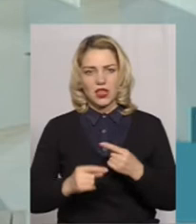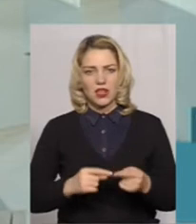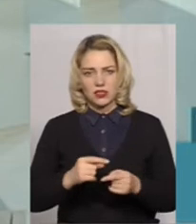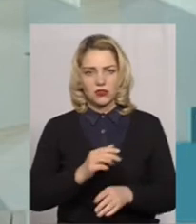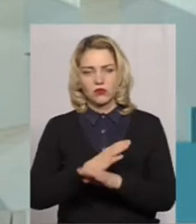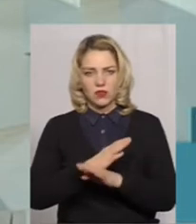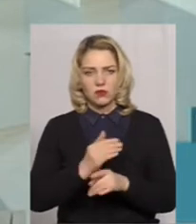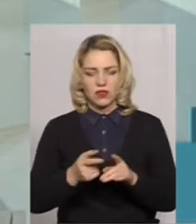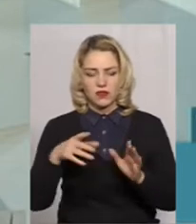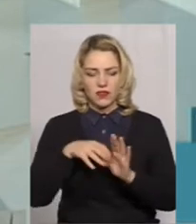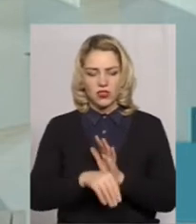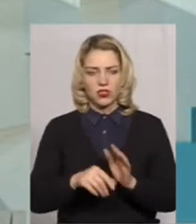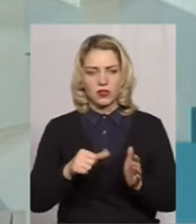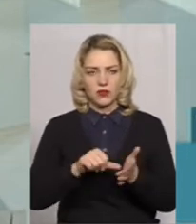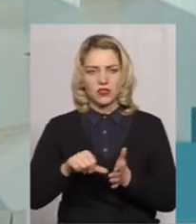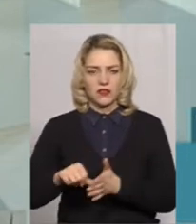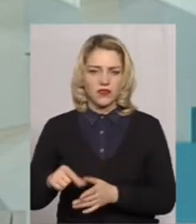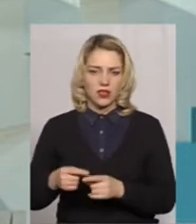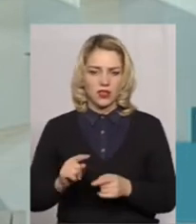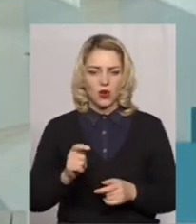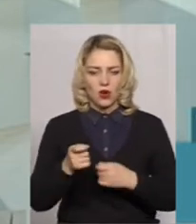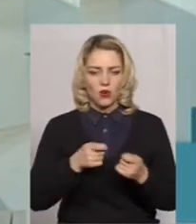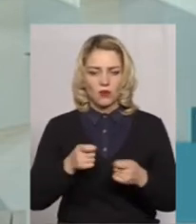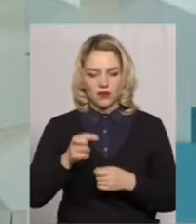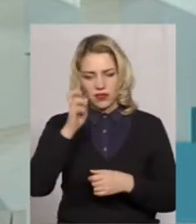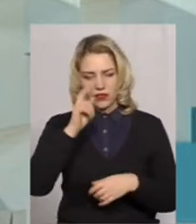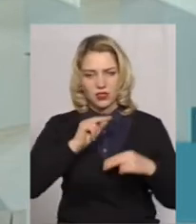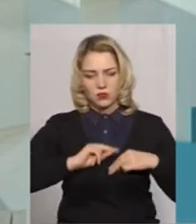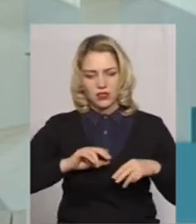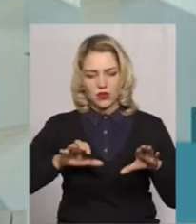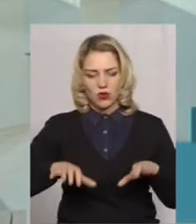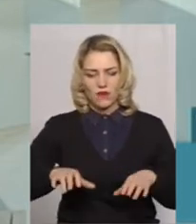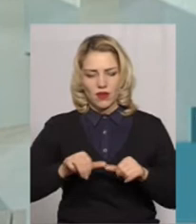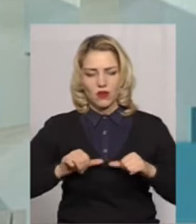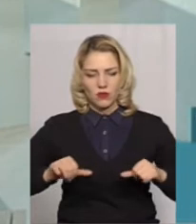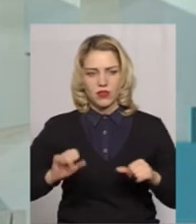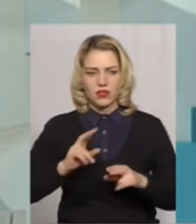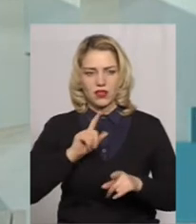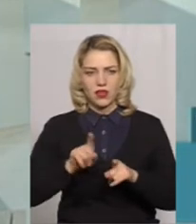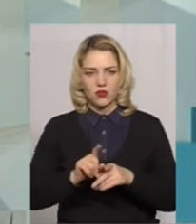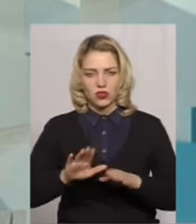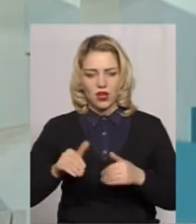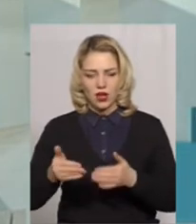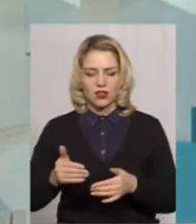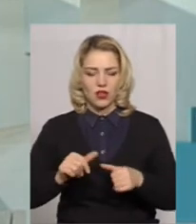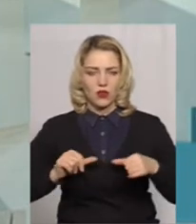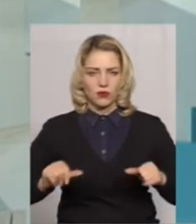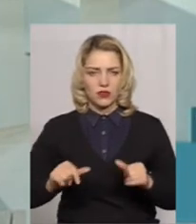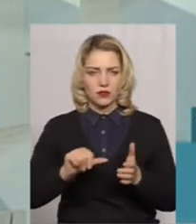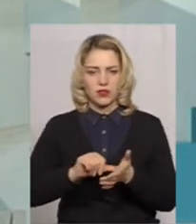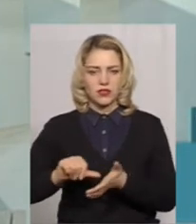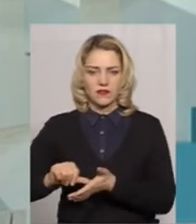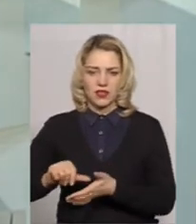до складу якої увійшли представники управління Держпраці, це голова комісії, а також члени комісії, це представники